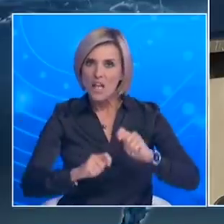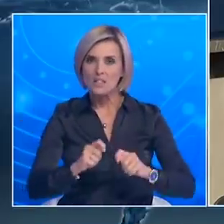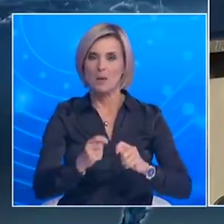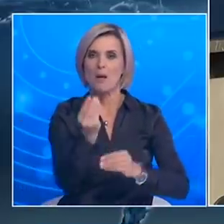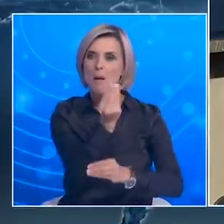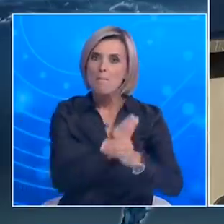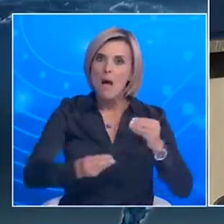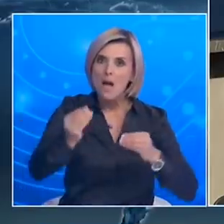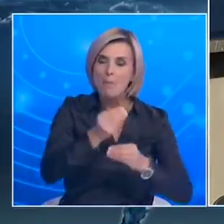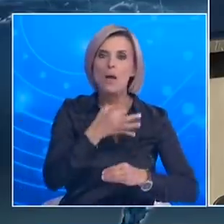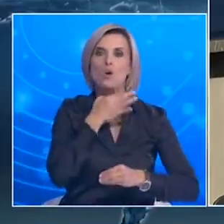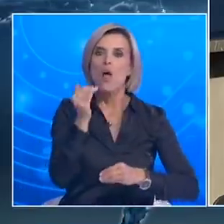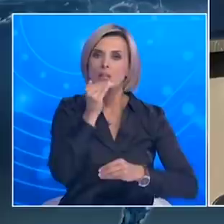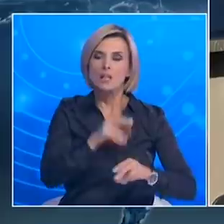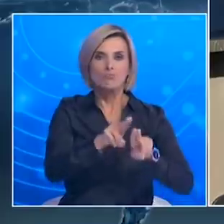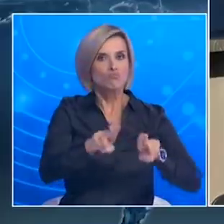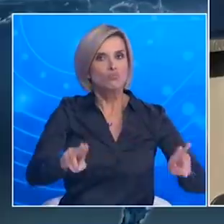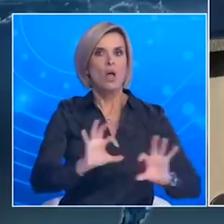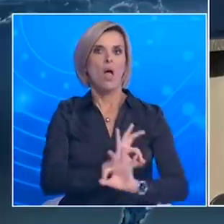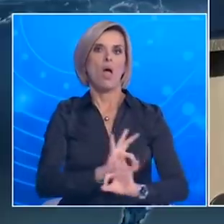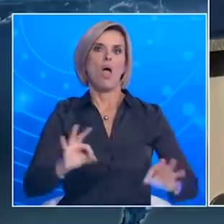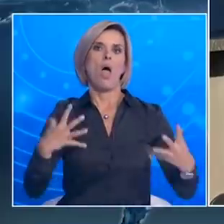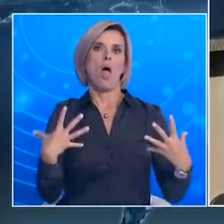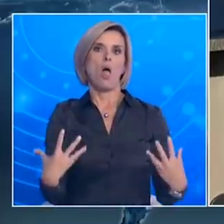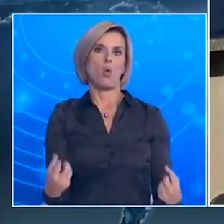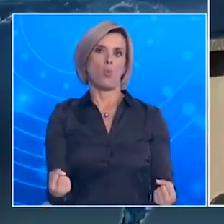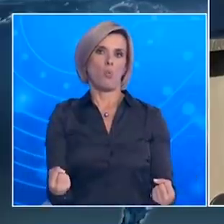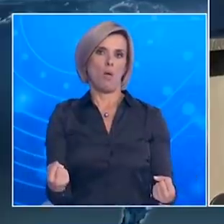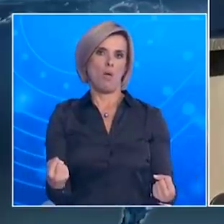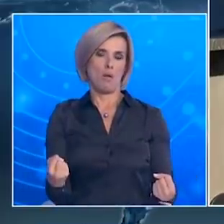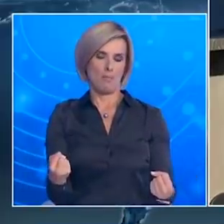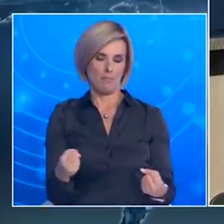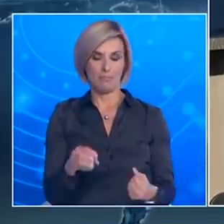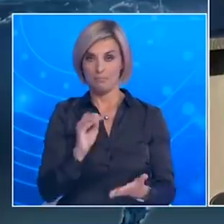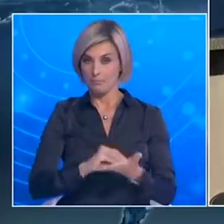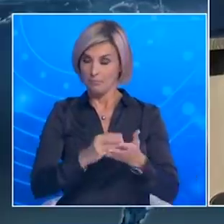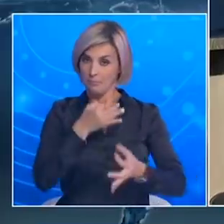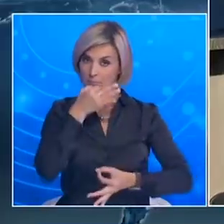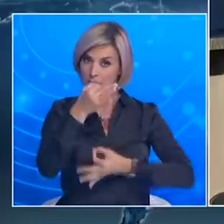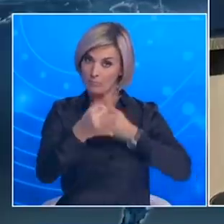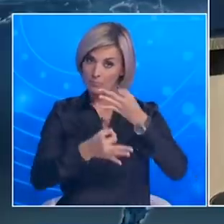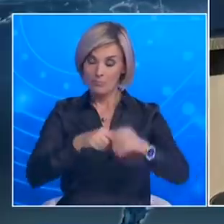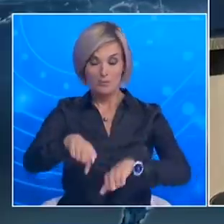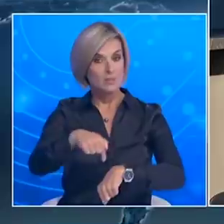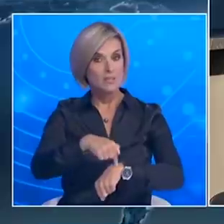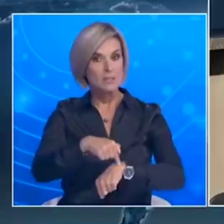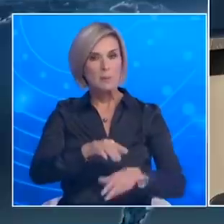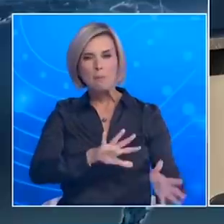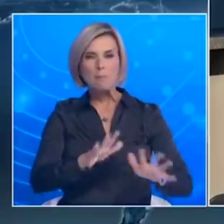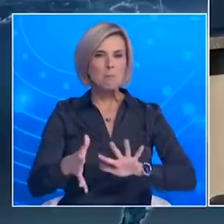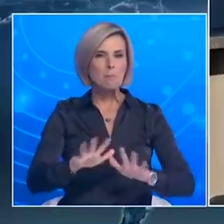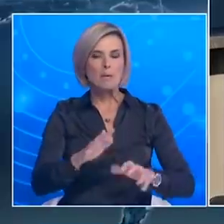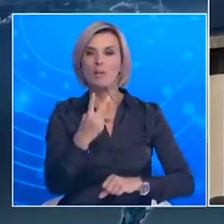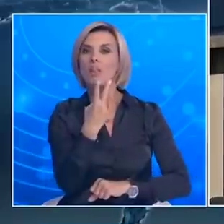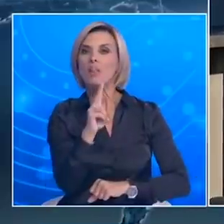περιστατικά που χρήζουν μονάδα συντατικής θεραπείας Να υπενθυμίσω επίσης ότι αυτή τη στιγμή είναι περίπου